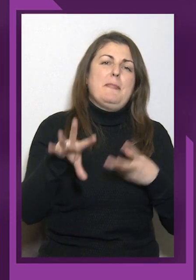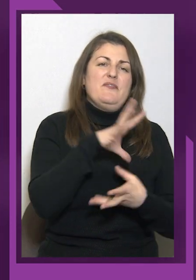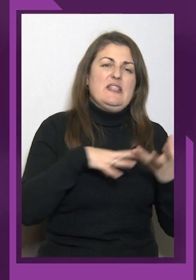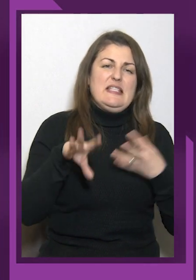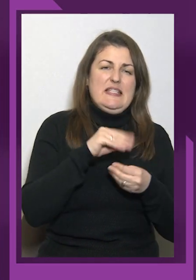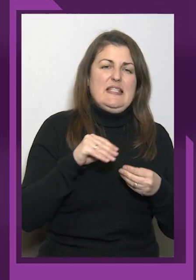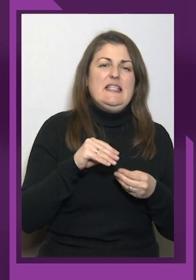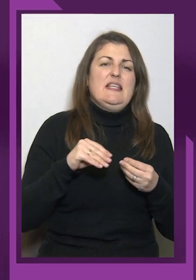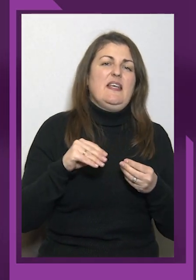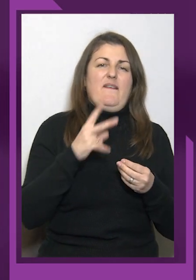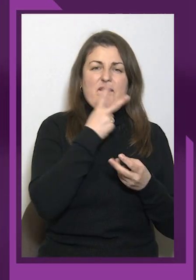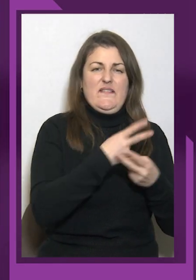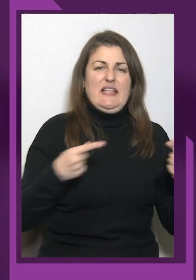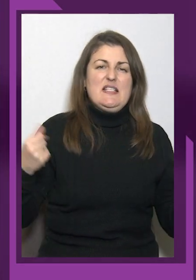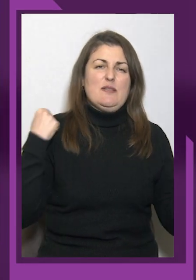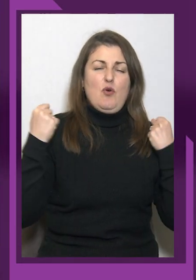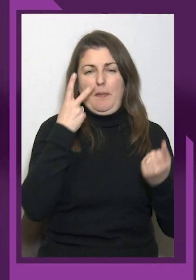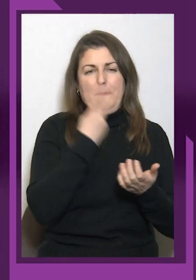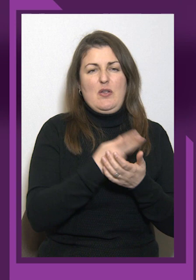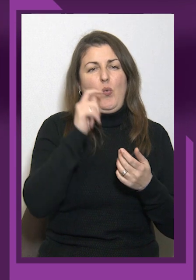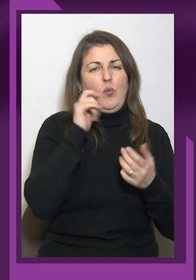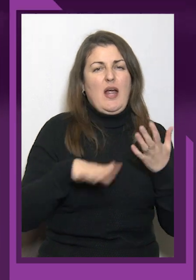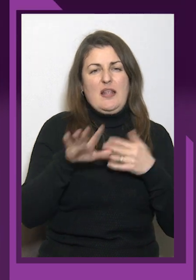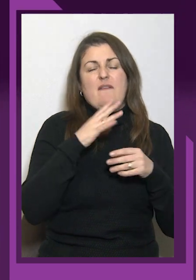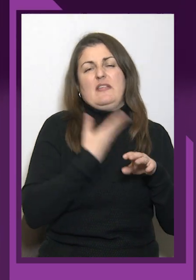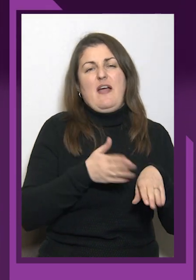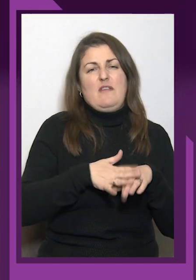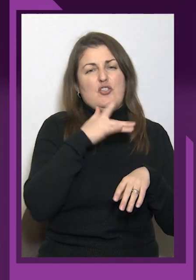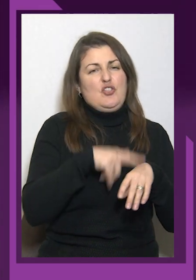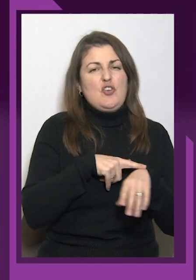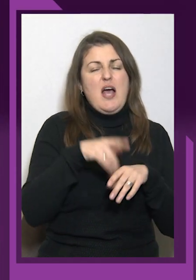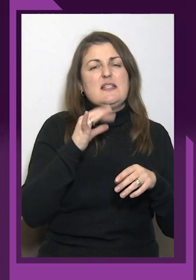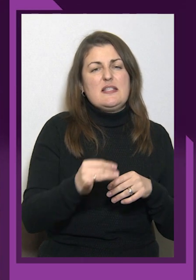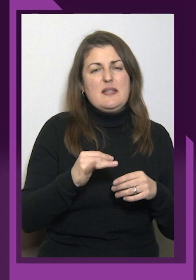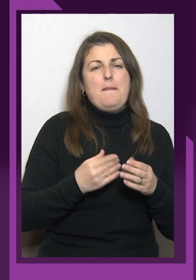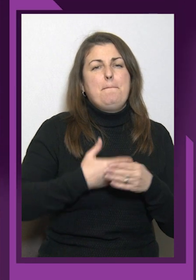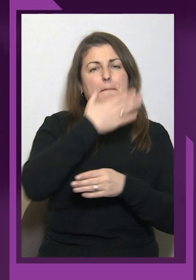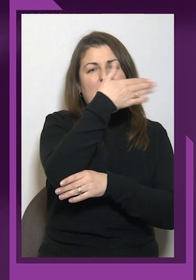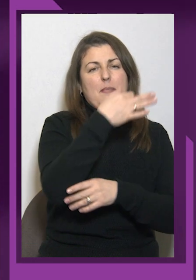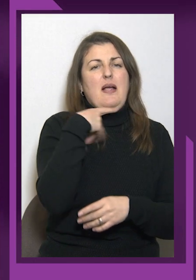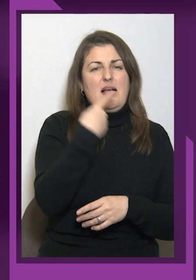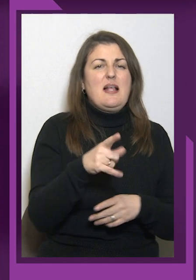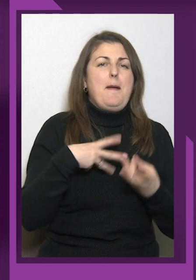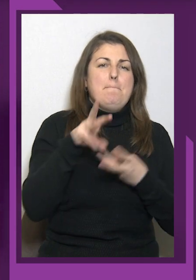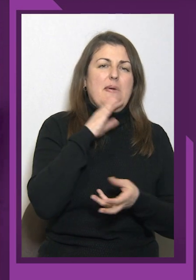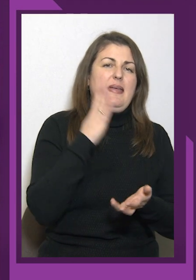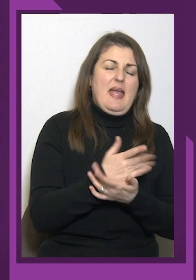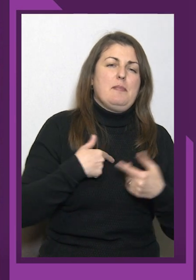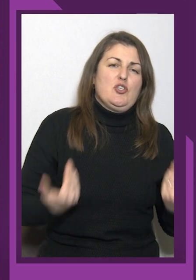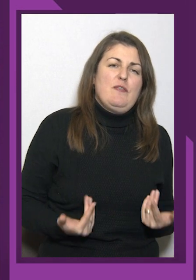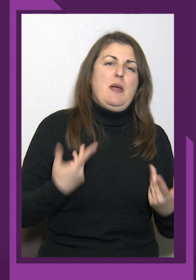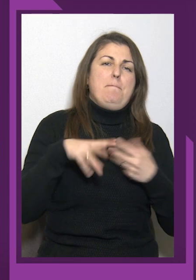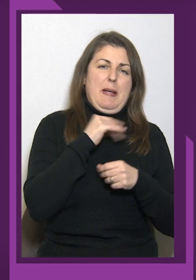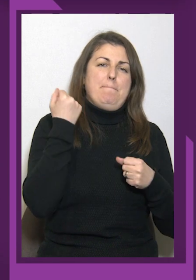найважчий час і піднімали прапор, і казали «Ми є, ми живі і ми переможемо». Я доволен результатом, би